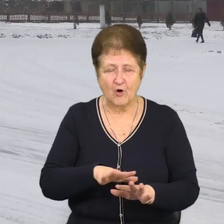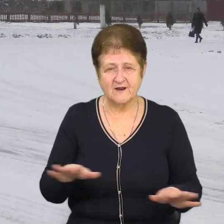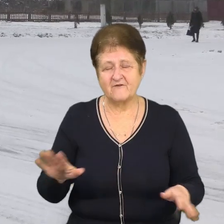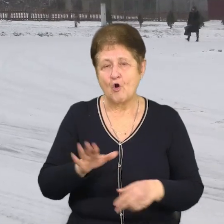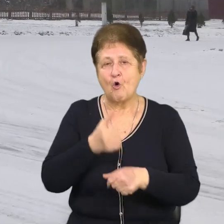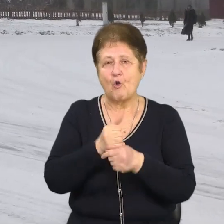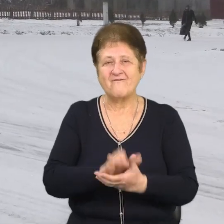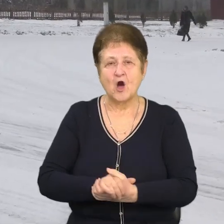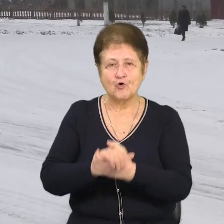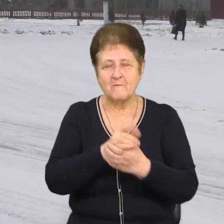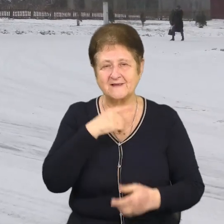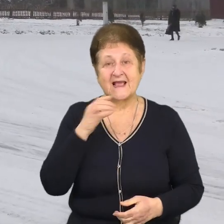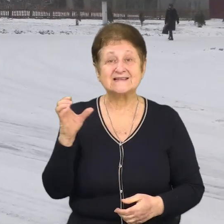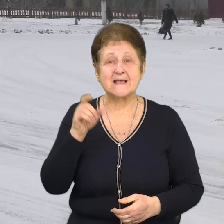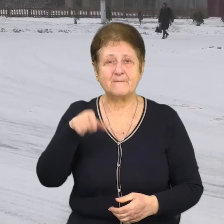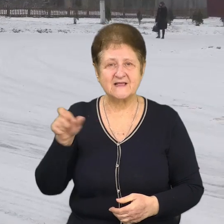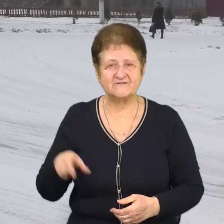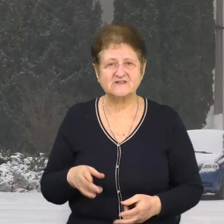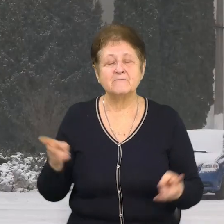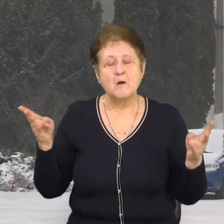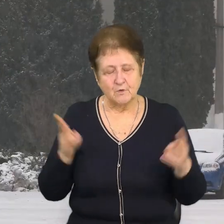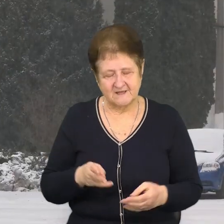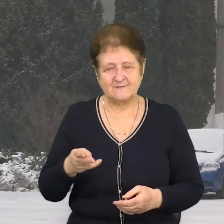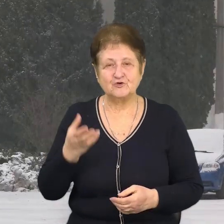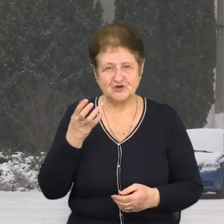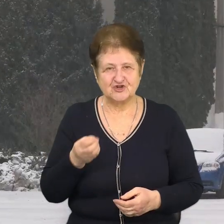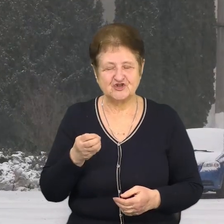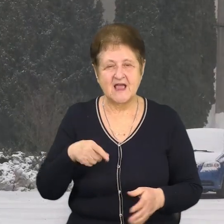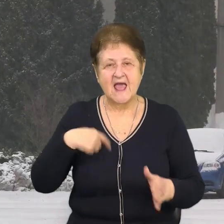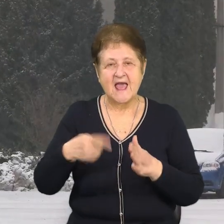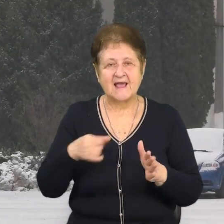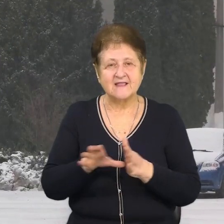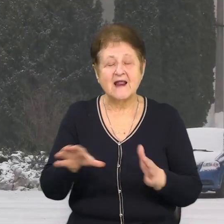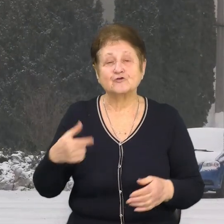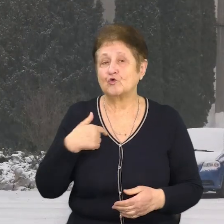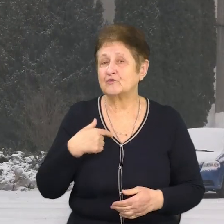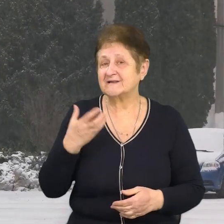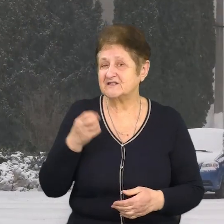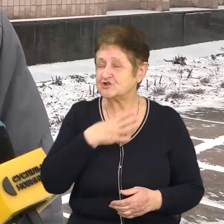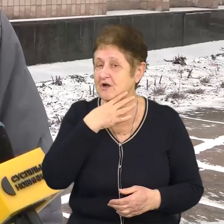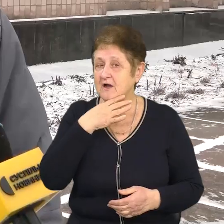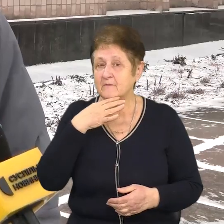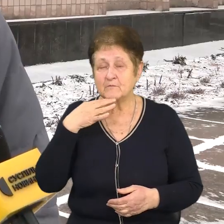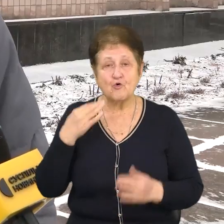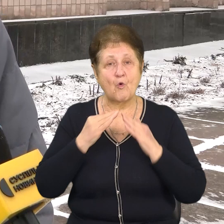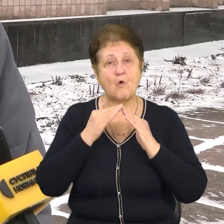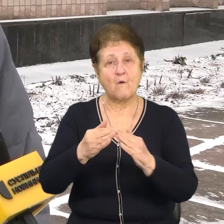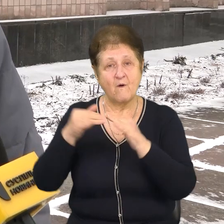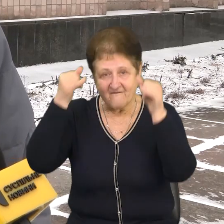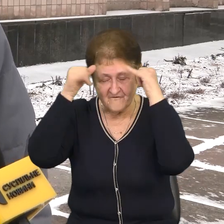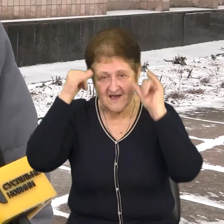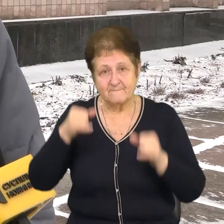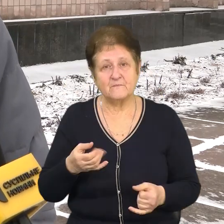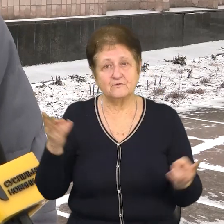громади каже, семенівці потрібні ще генератори. У нас багато молочних ферм, хотілося б більше генераторів для них. Корови повинні доїтися